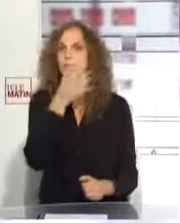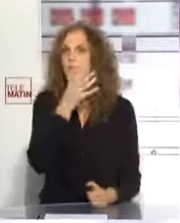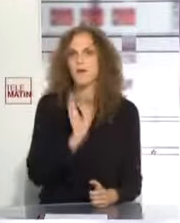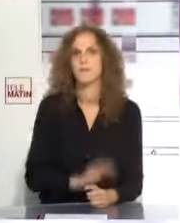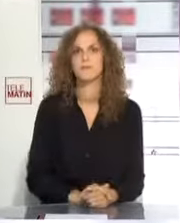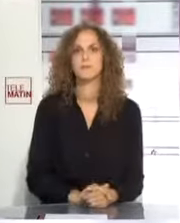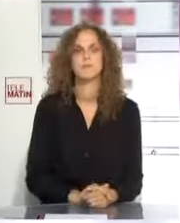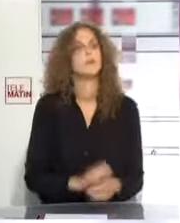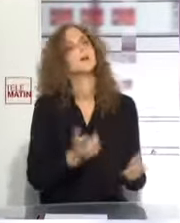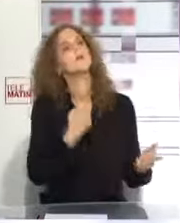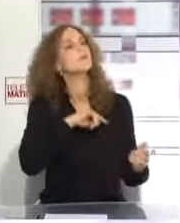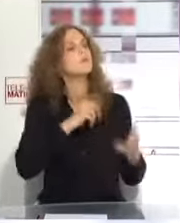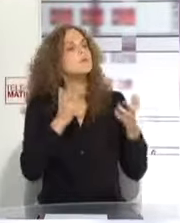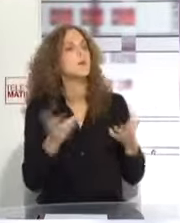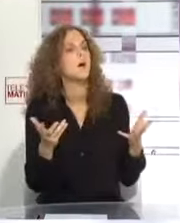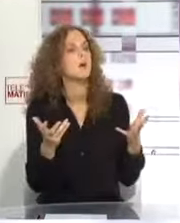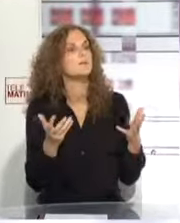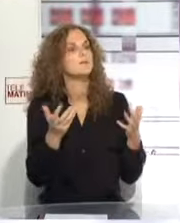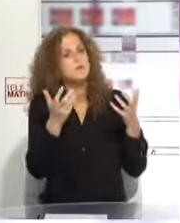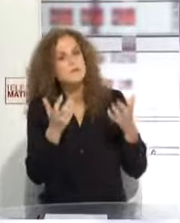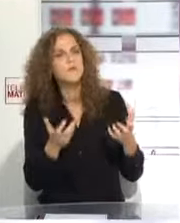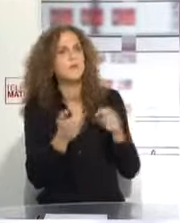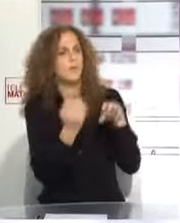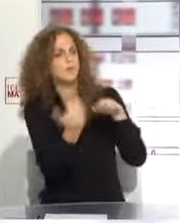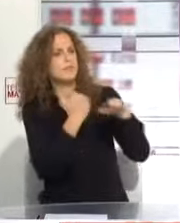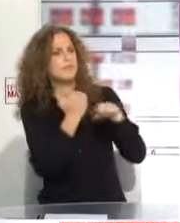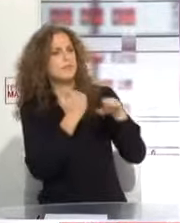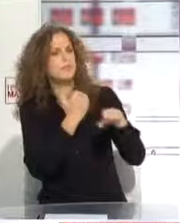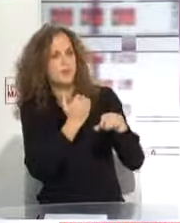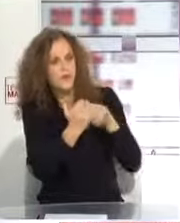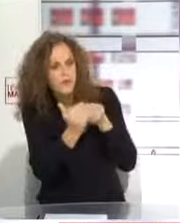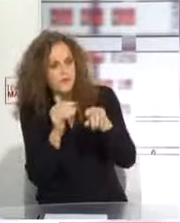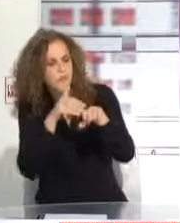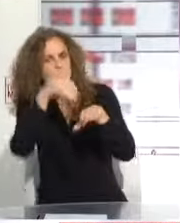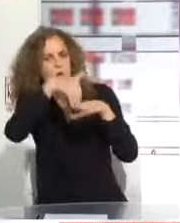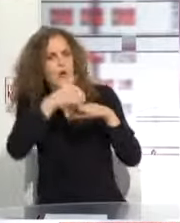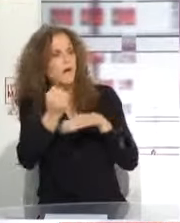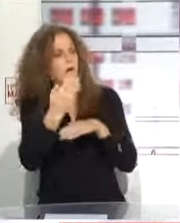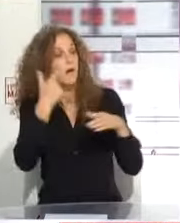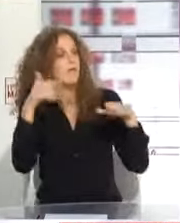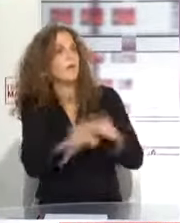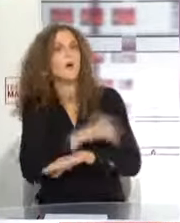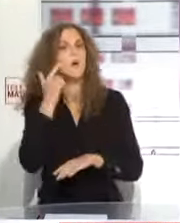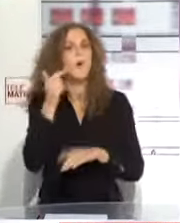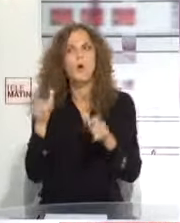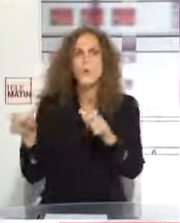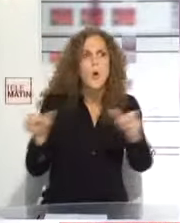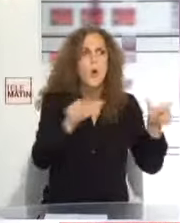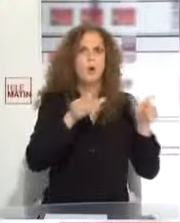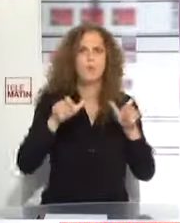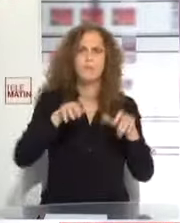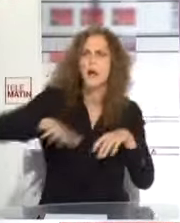feu de circulation pour pouvoir contrôler les usagers partout et tout le temps et pas uniquement là où il y des panneaux de radars. Et c'est bien cela qui inquiète les